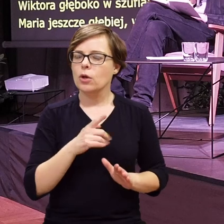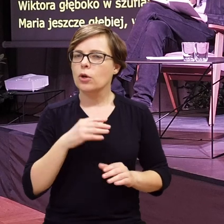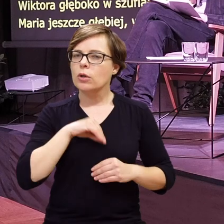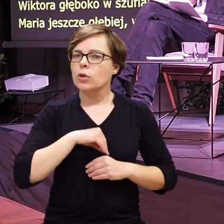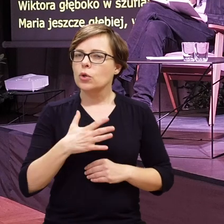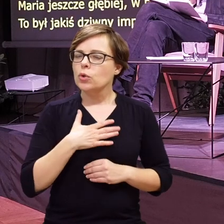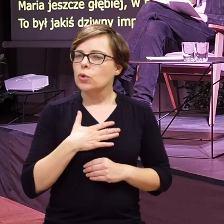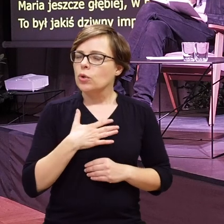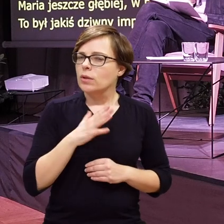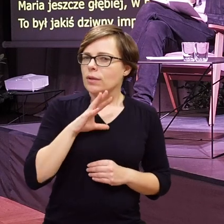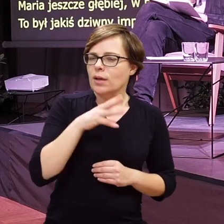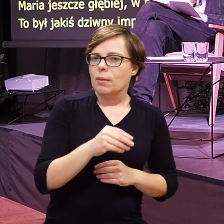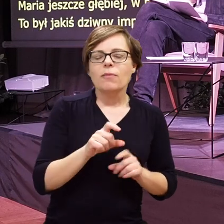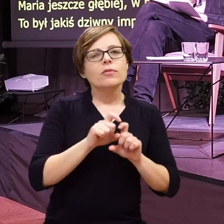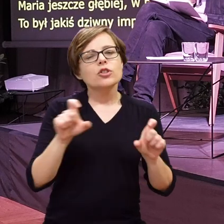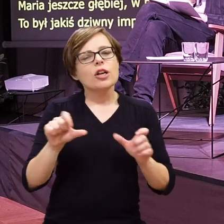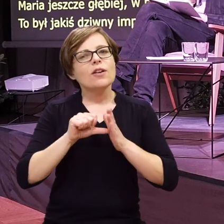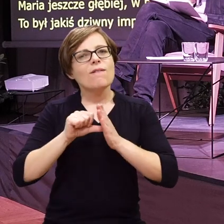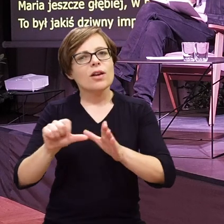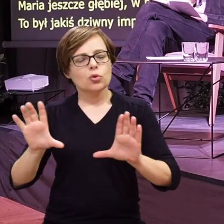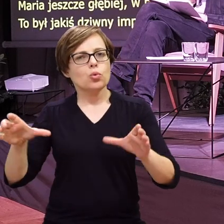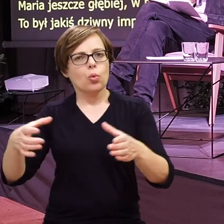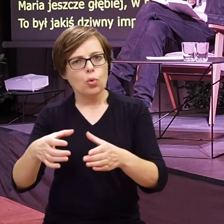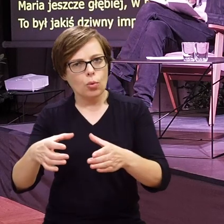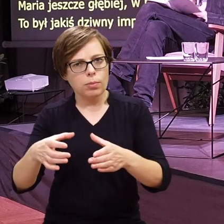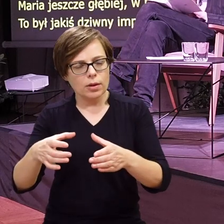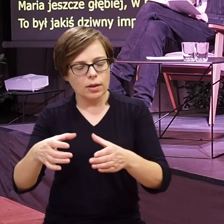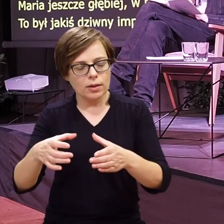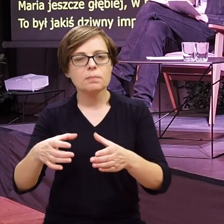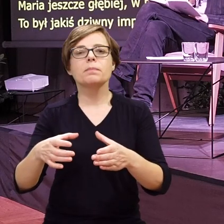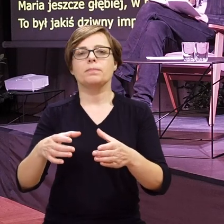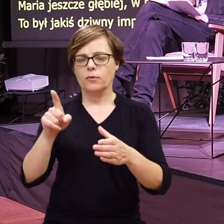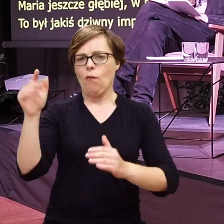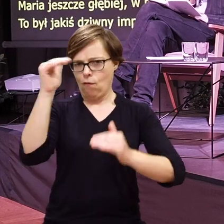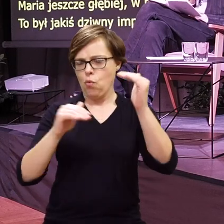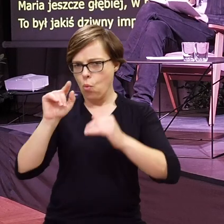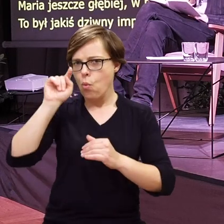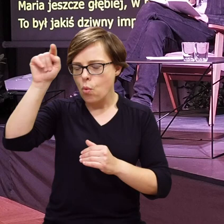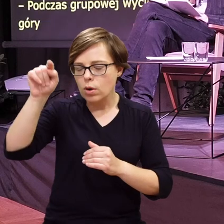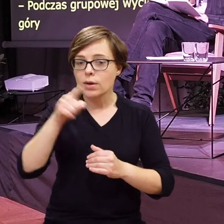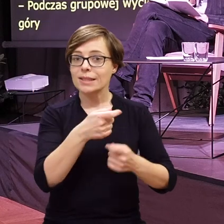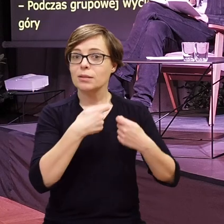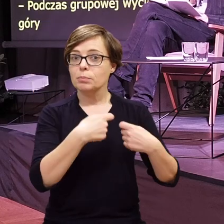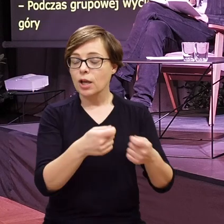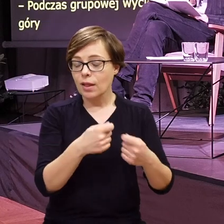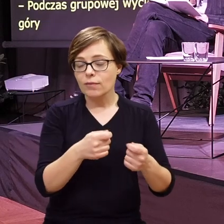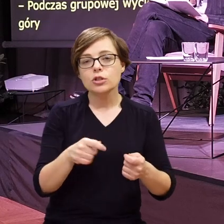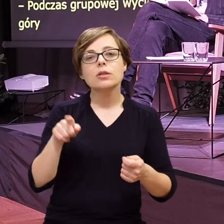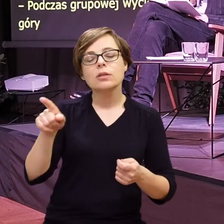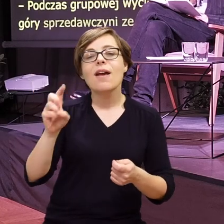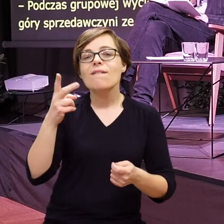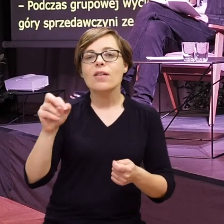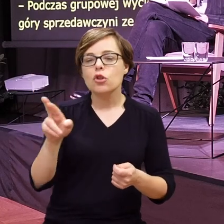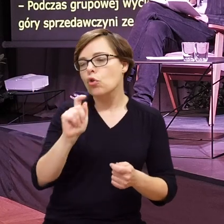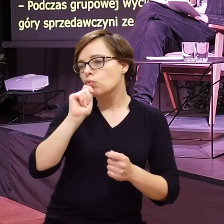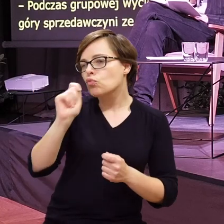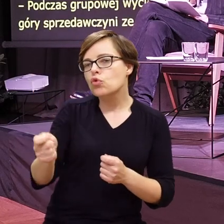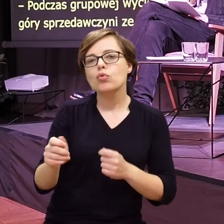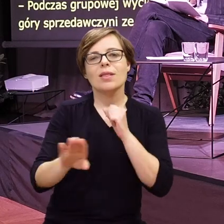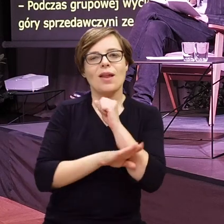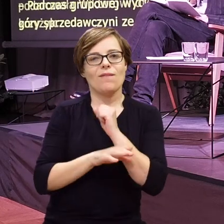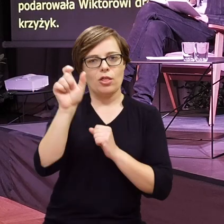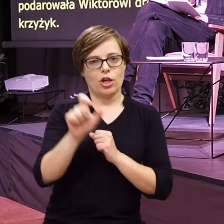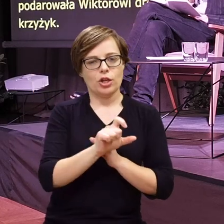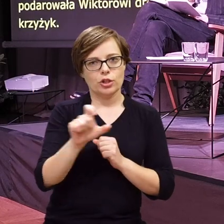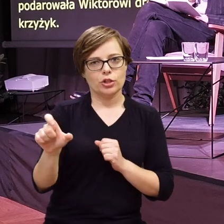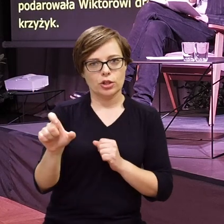dziwny impuls, mówi. Podczas grupowej wycieczki w góry sprzedawczyni ze straganu podarowała Wiktorowi drewniany